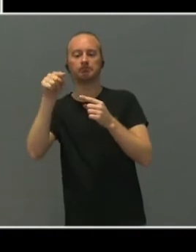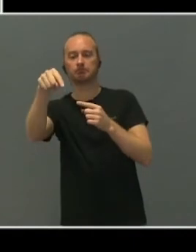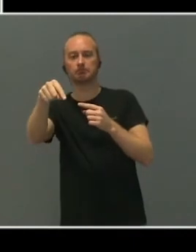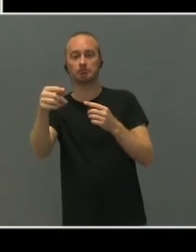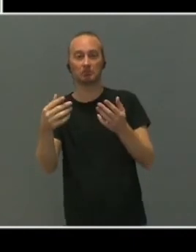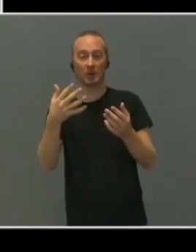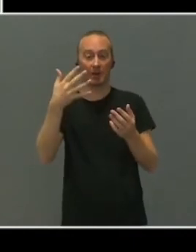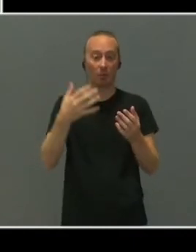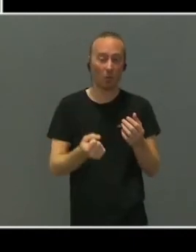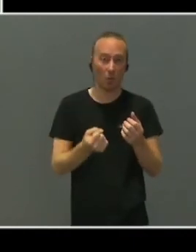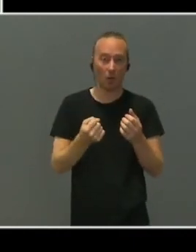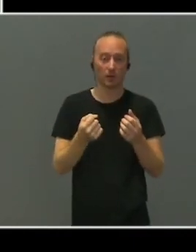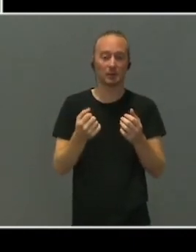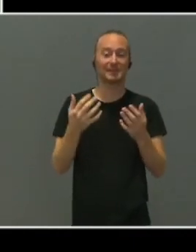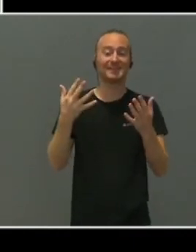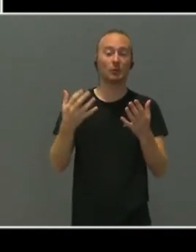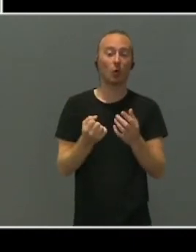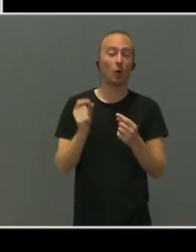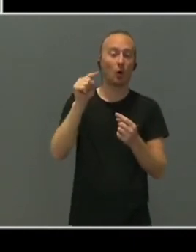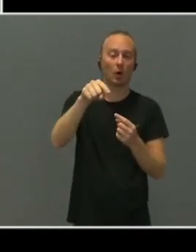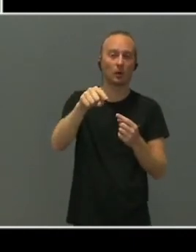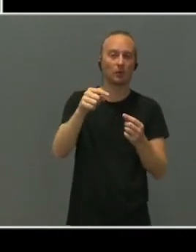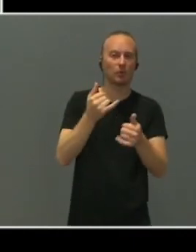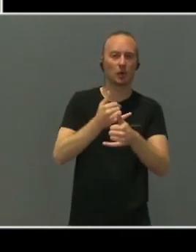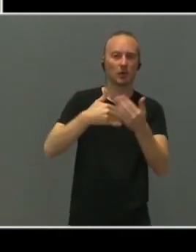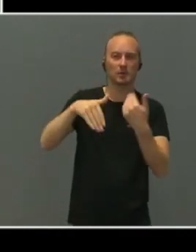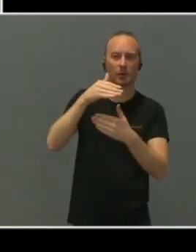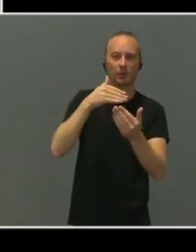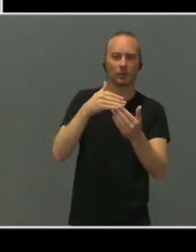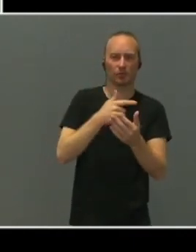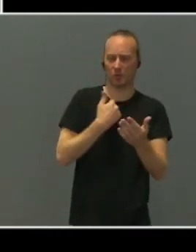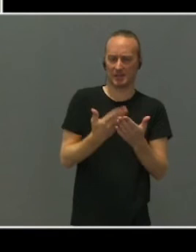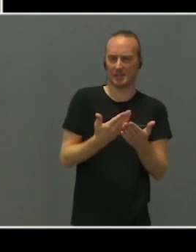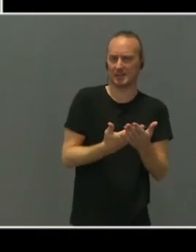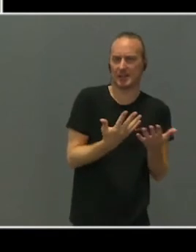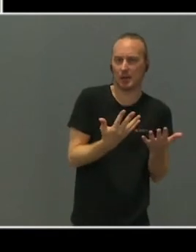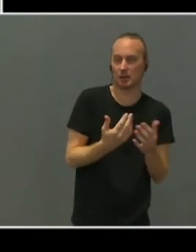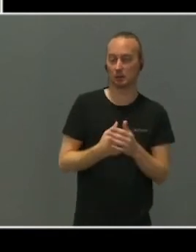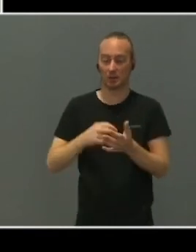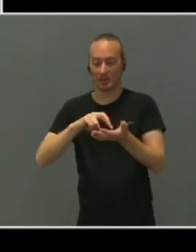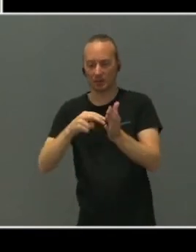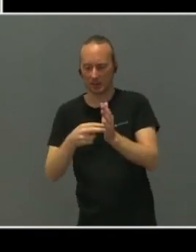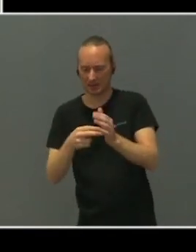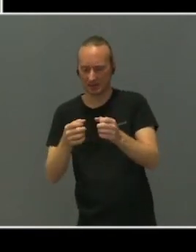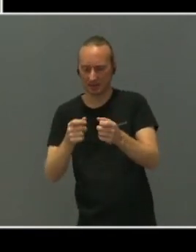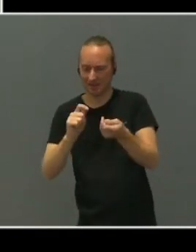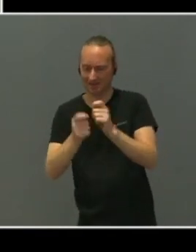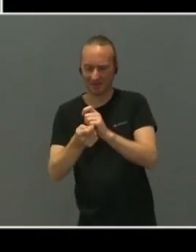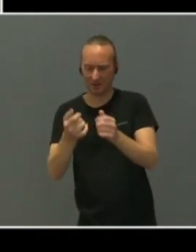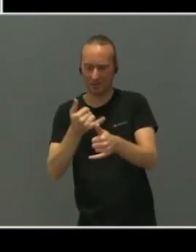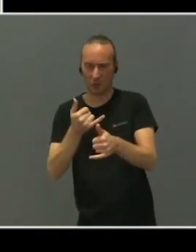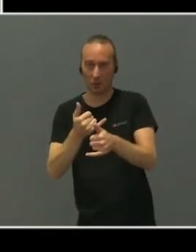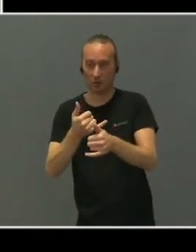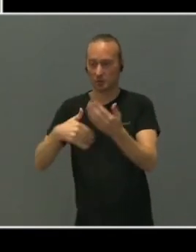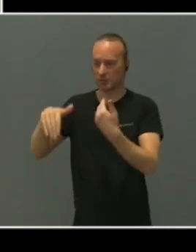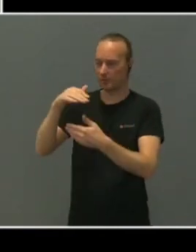om fem år? Om ti år? Hvordan vil teknologi endre seg? Hvordan vil samfunnet